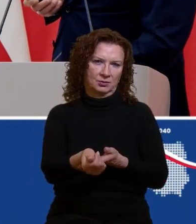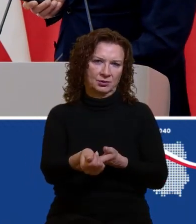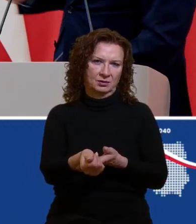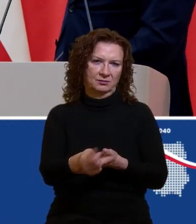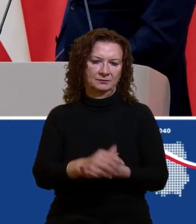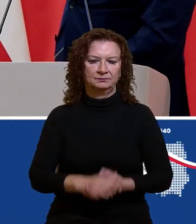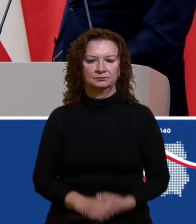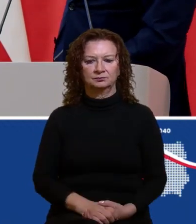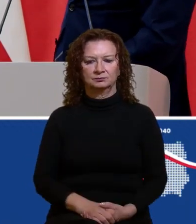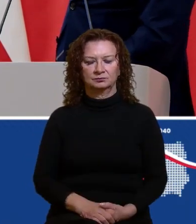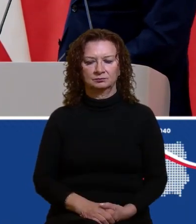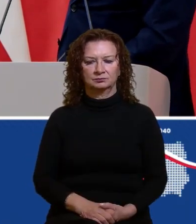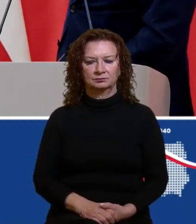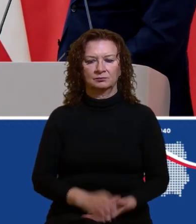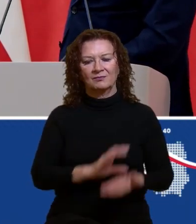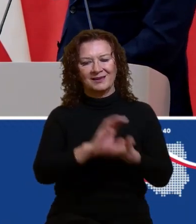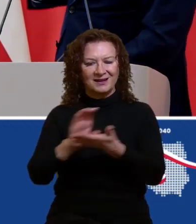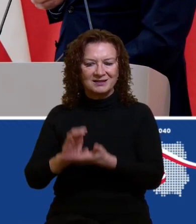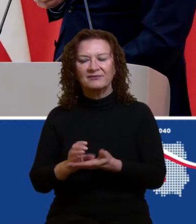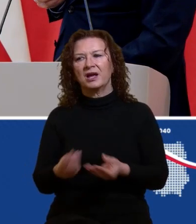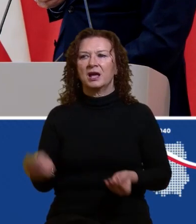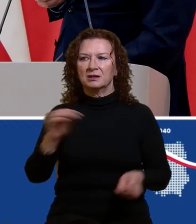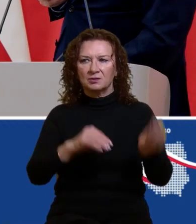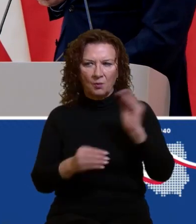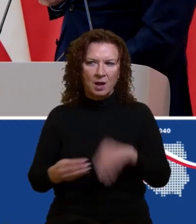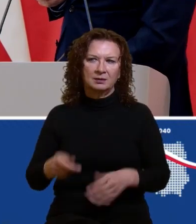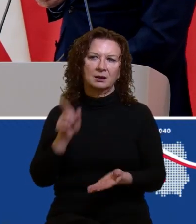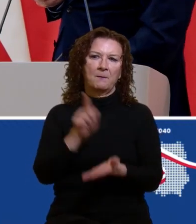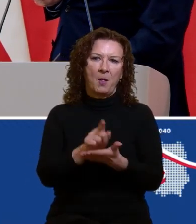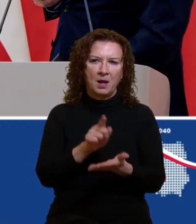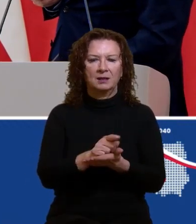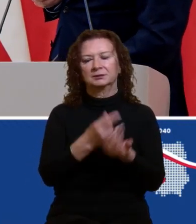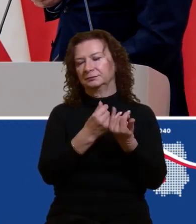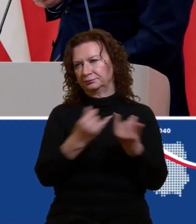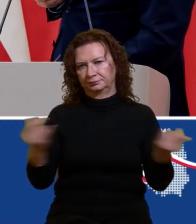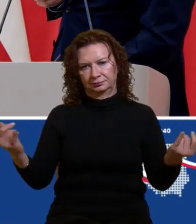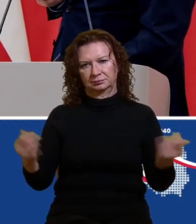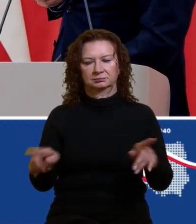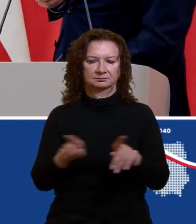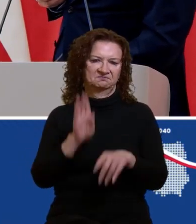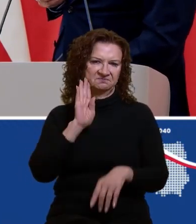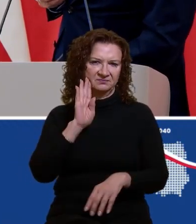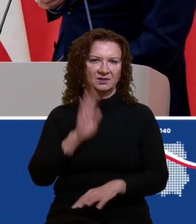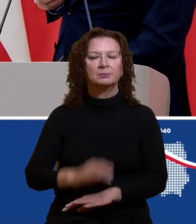transfery, plus składki, plus podatki, takie było obciążenie